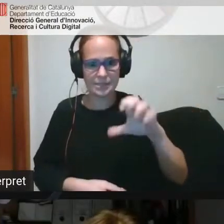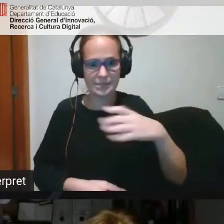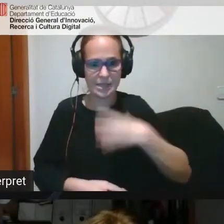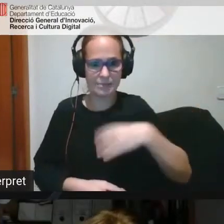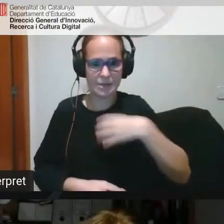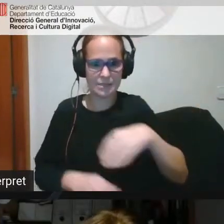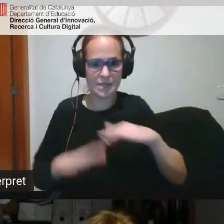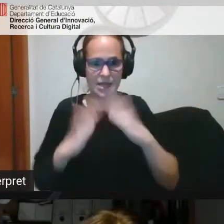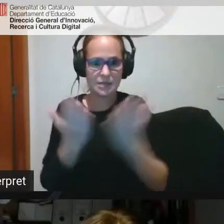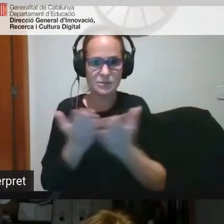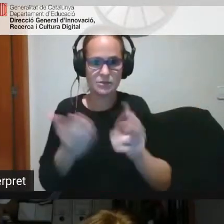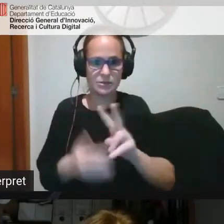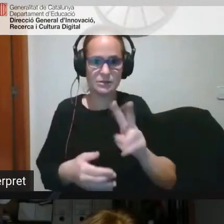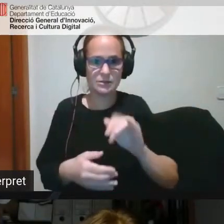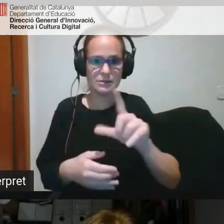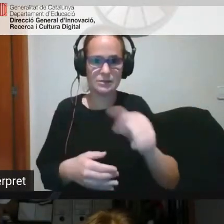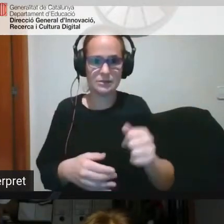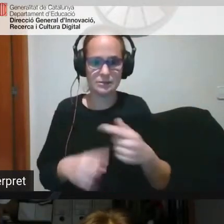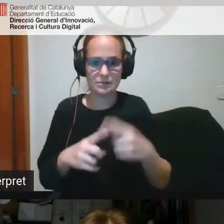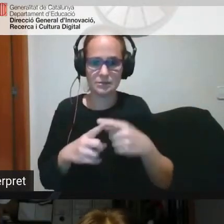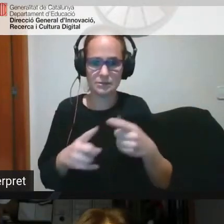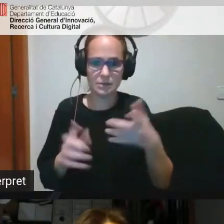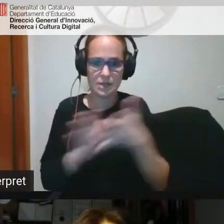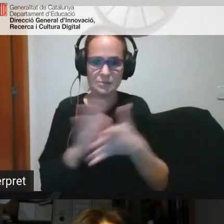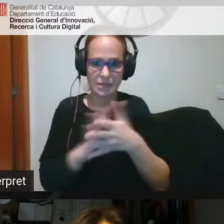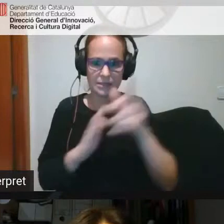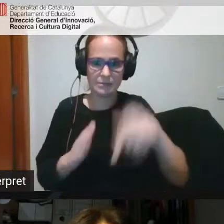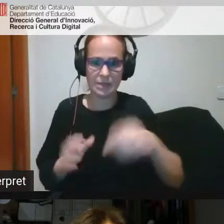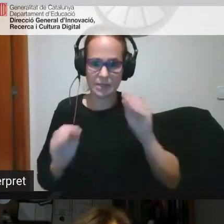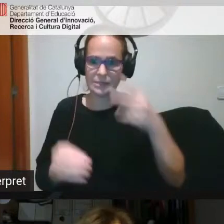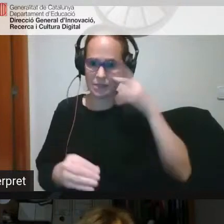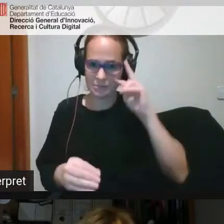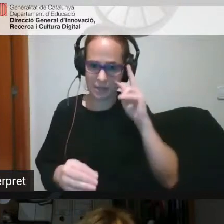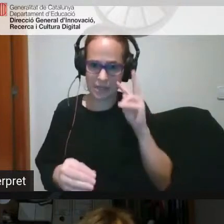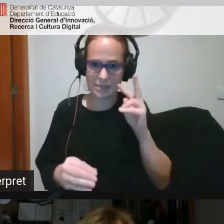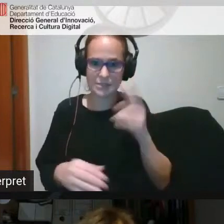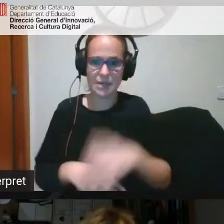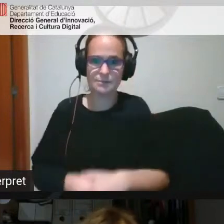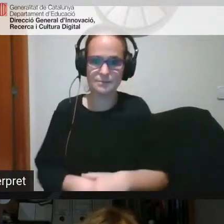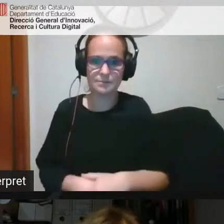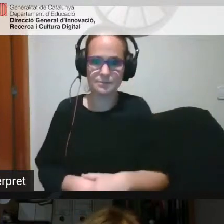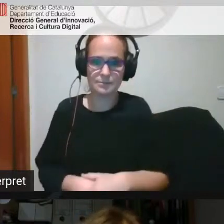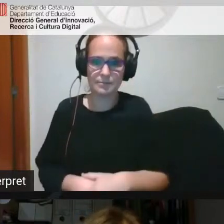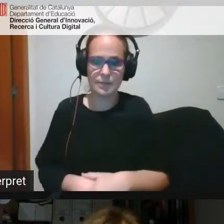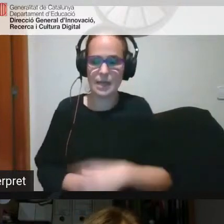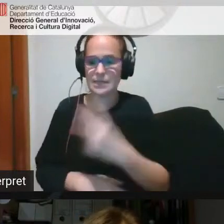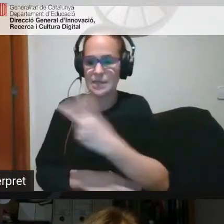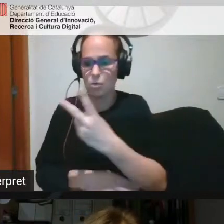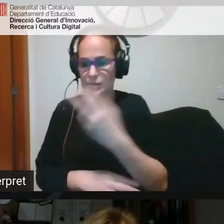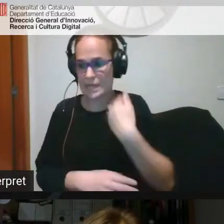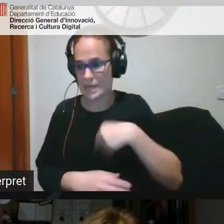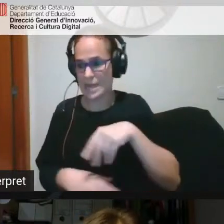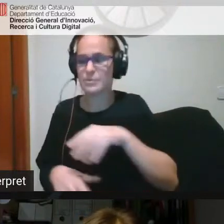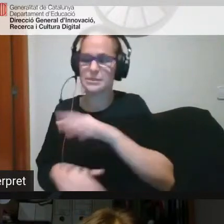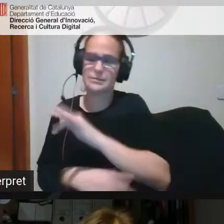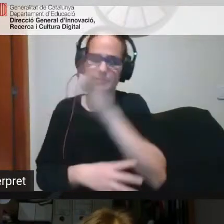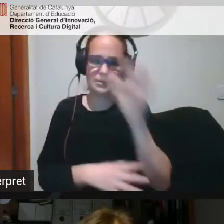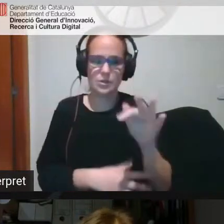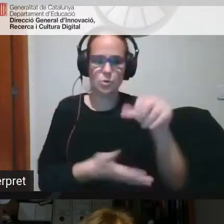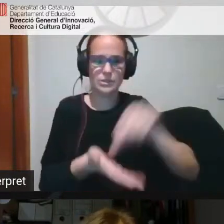de Vila que també ens explicarà la seva experiència passant un centre de secundària passem a un centre de primària